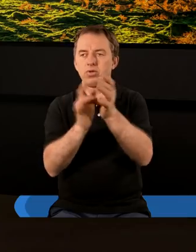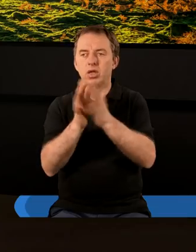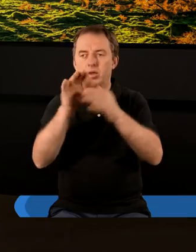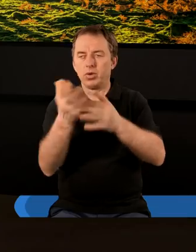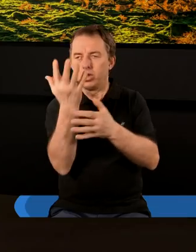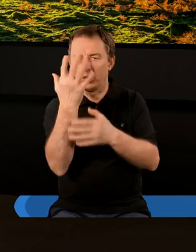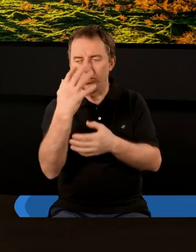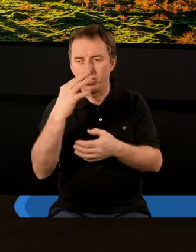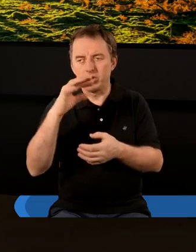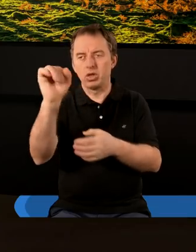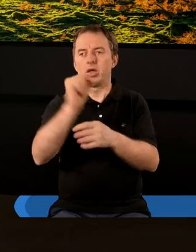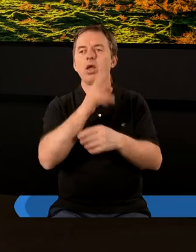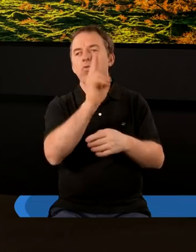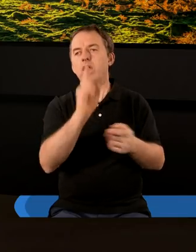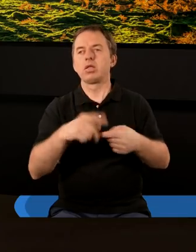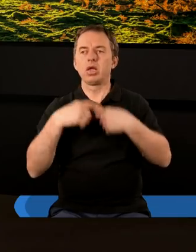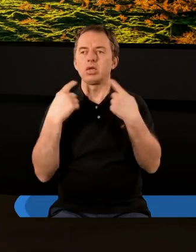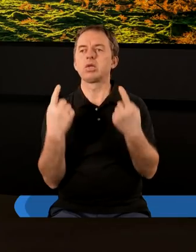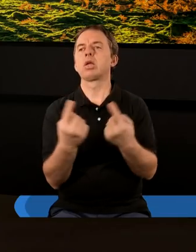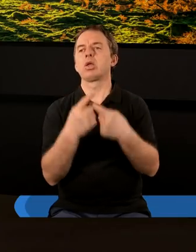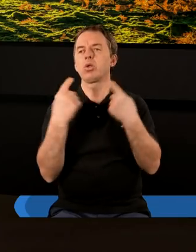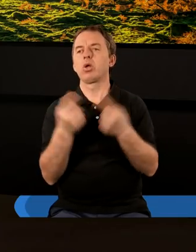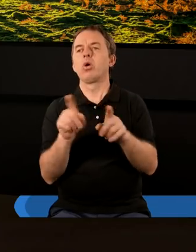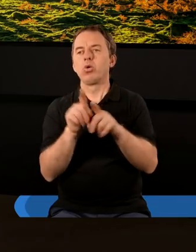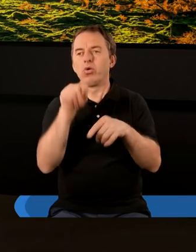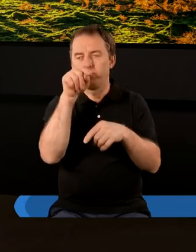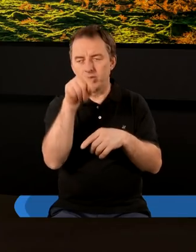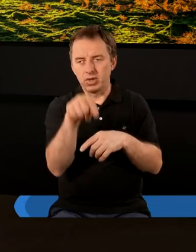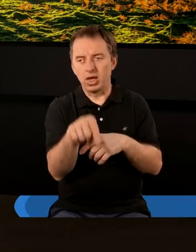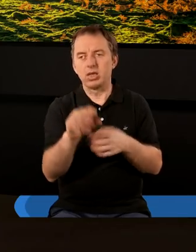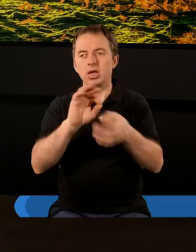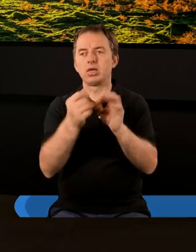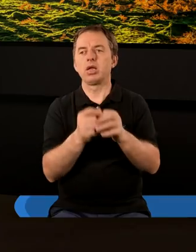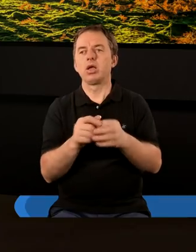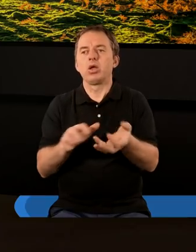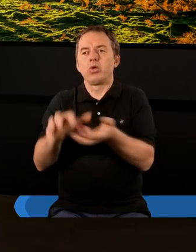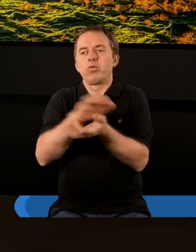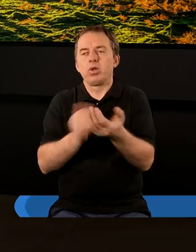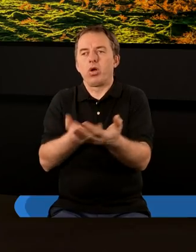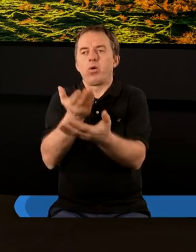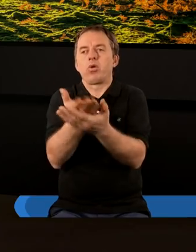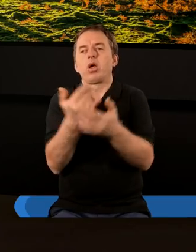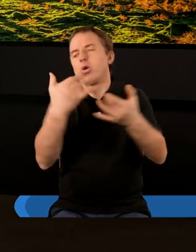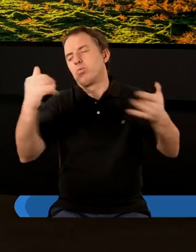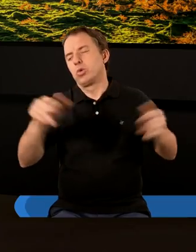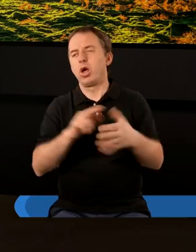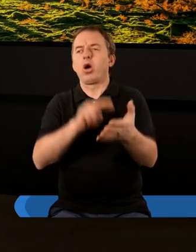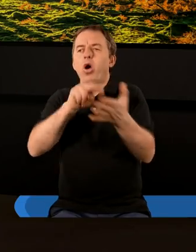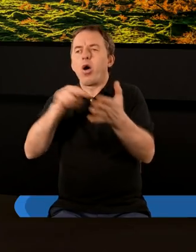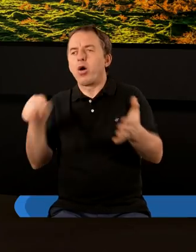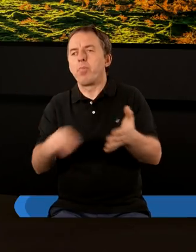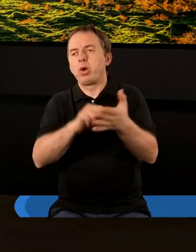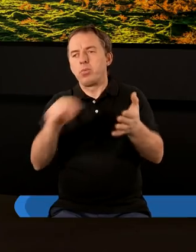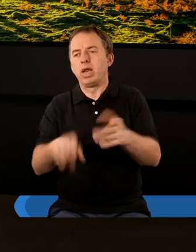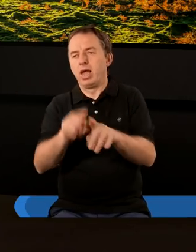Chrystusie, może zwyciężyć w każdej sytuacji. I również wtedy, gdy świat zewnętrzny oferuje mnóstwo kompromisów dla